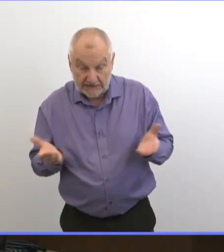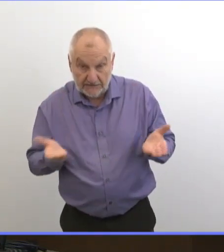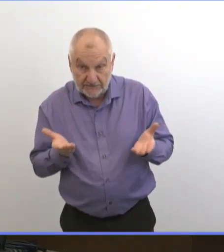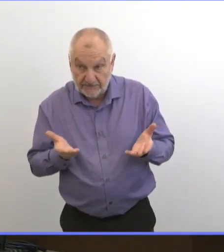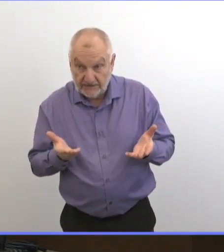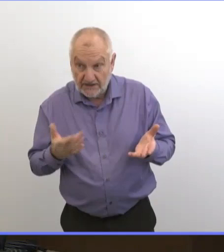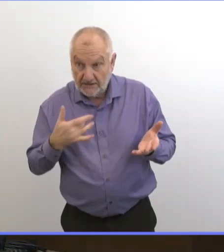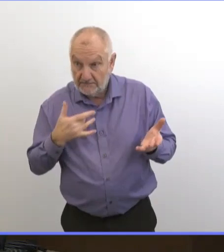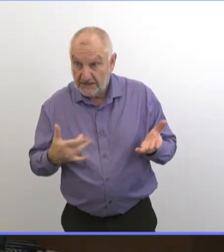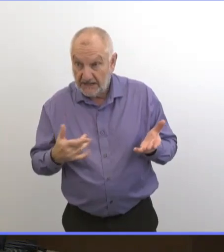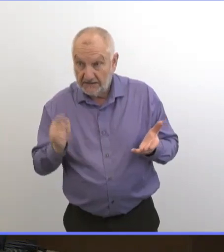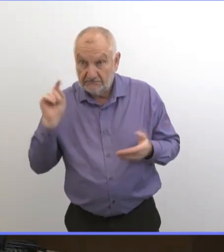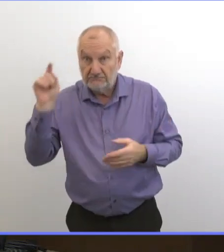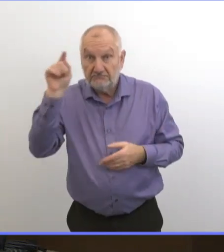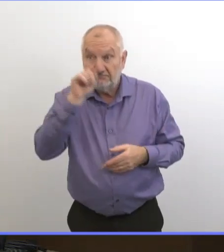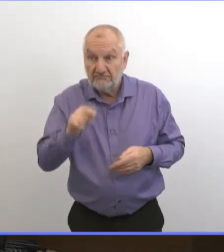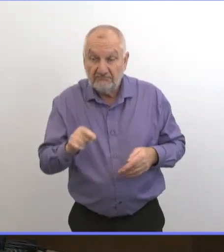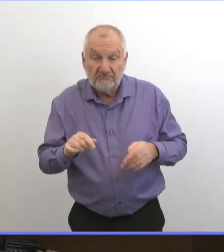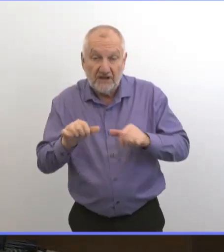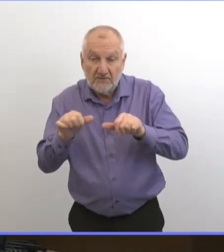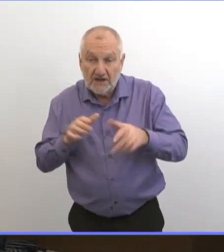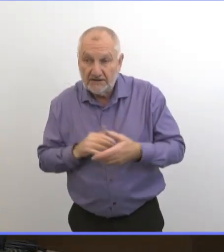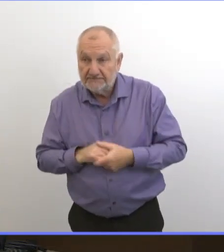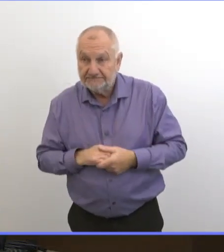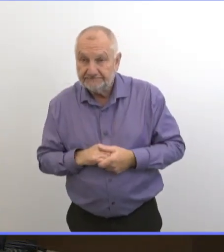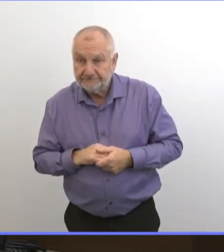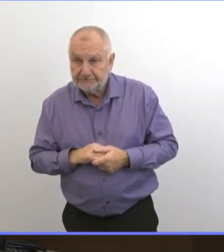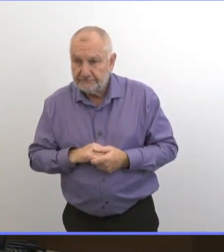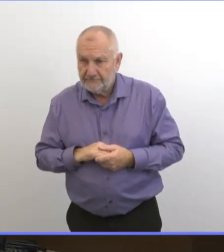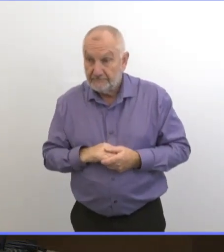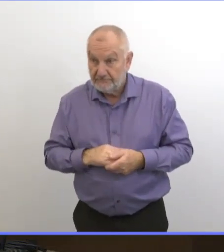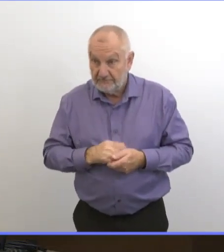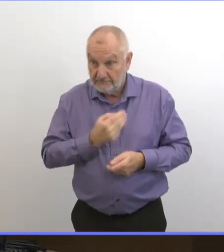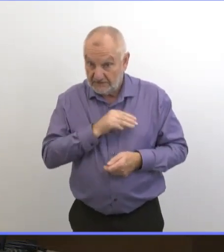Et voir ce qui se fait dans d'autres provinces.